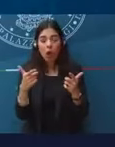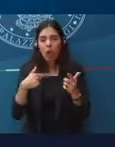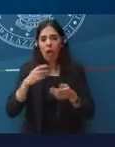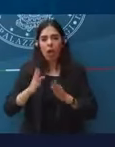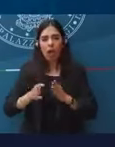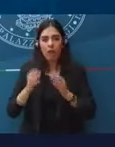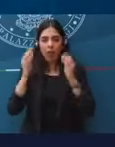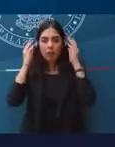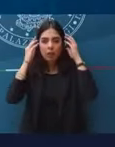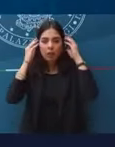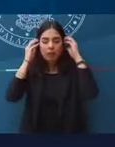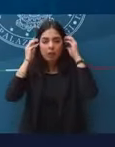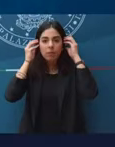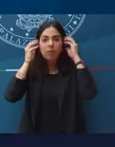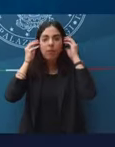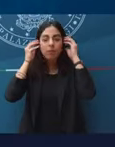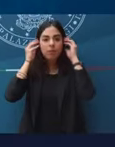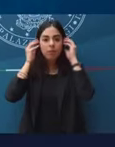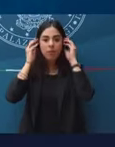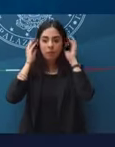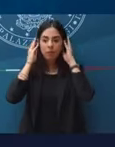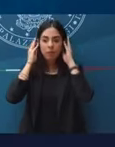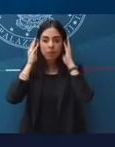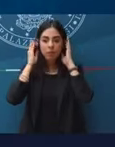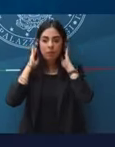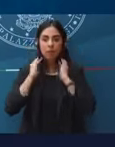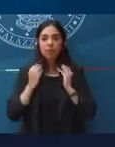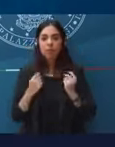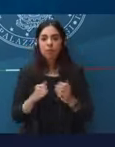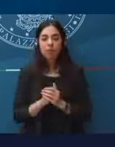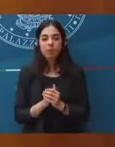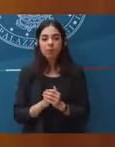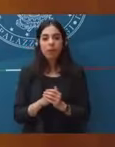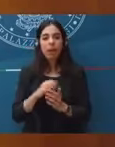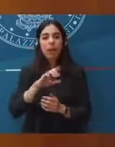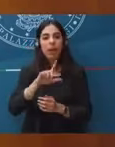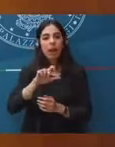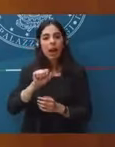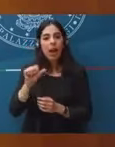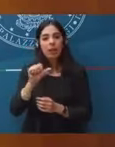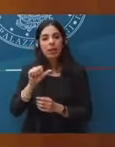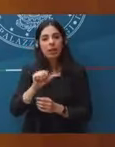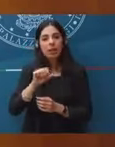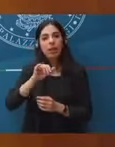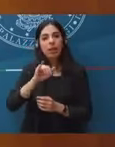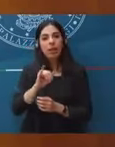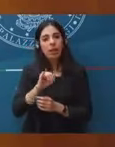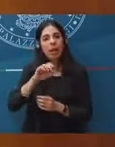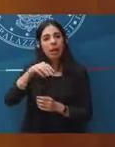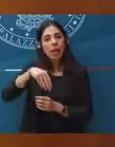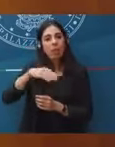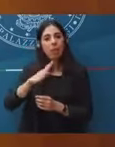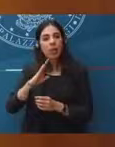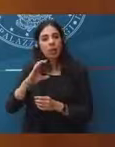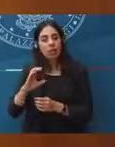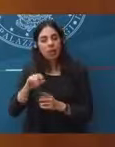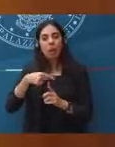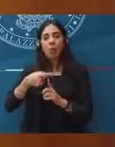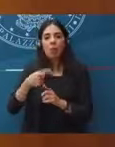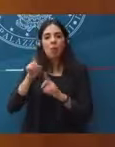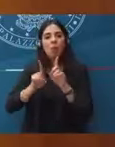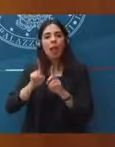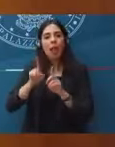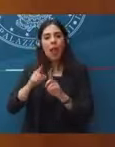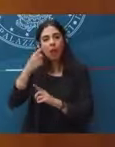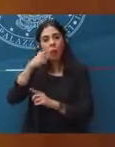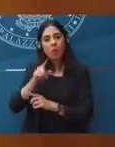Iannina Landau per Classi NBC e rappresenta anche Milano Finanza. Sì, una domanda per il Presidente e